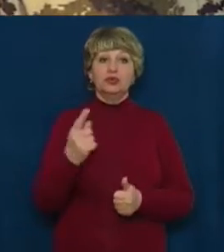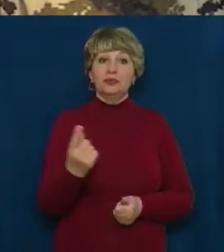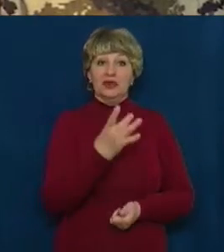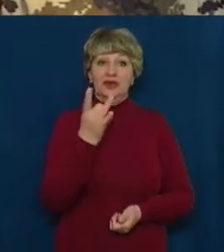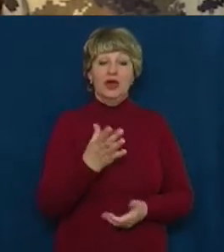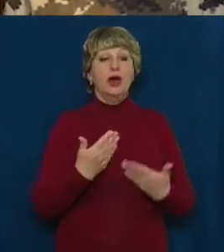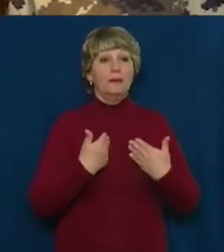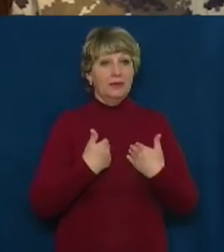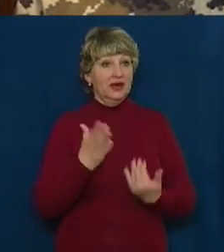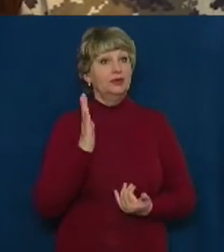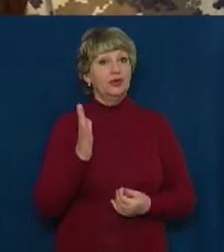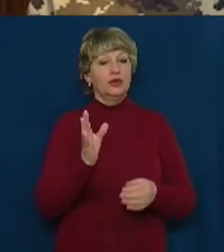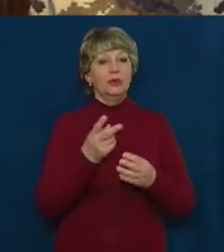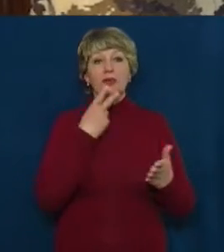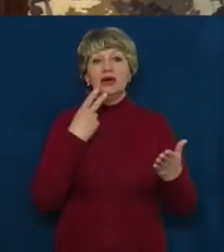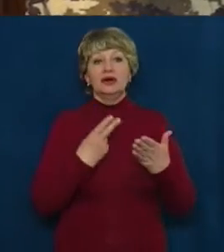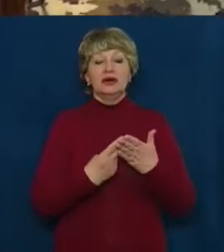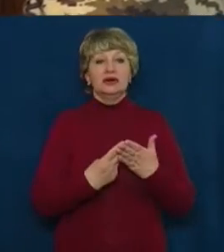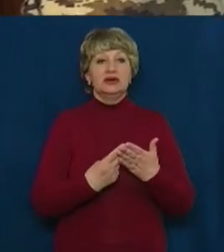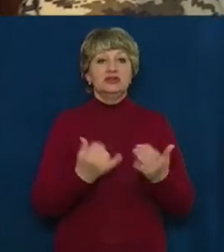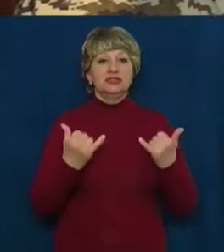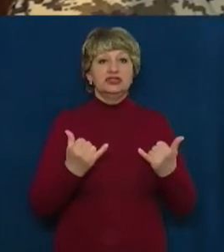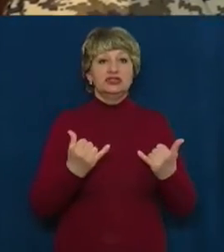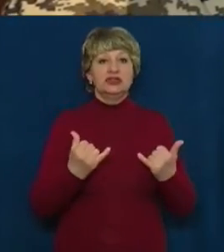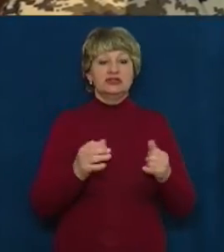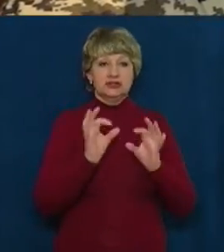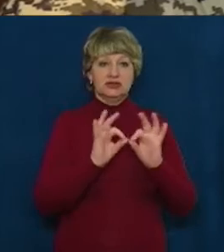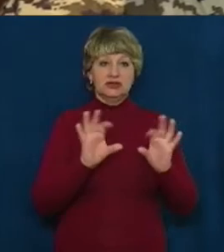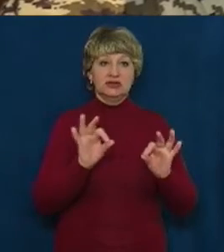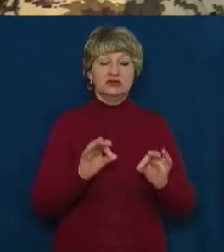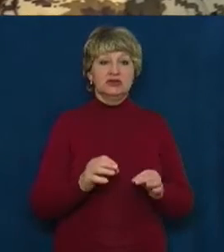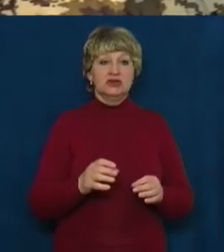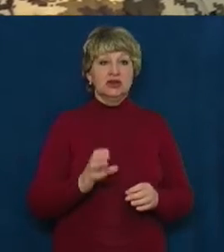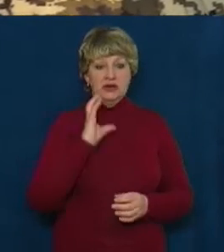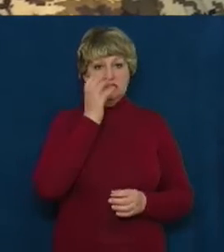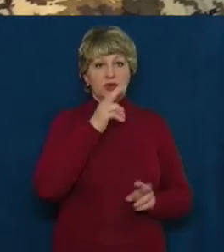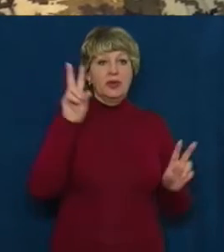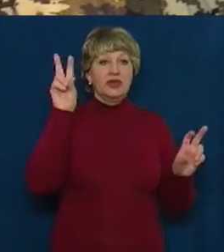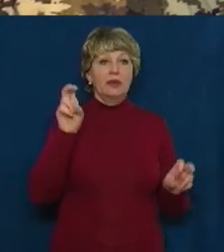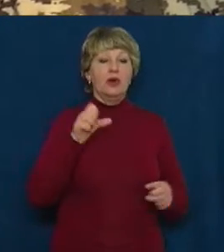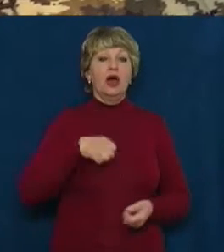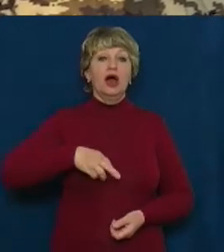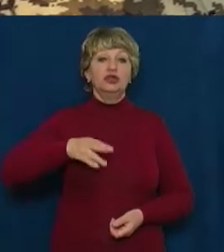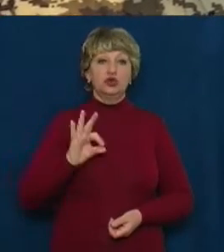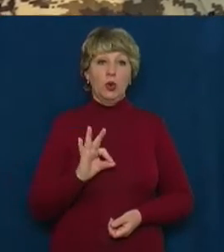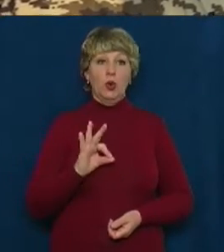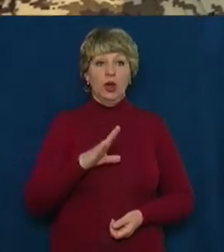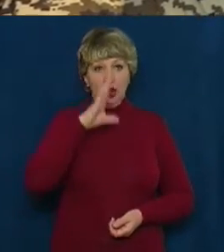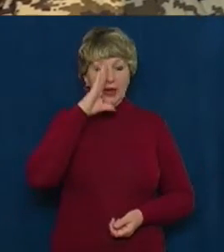будемо розкривати дуже актуальну тему для сьогодення, тобто тему АТО, батьки,